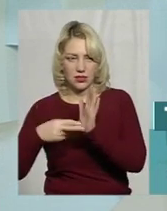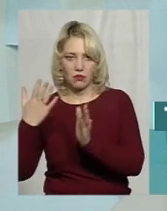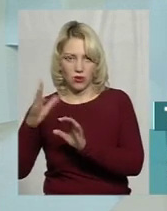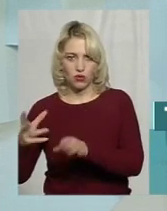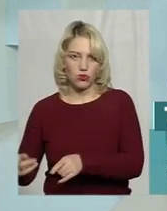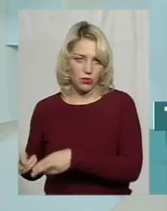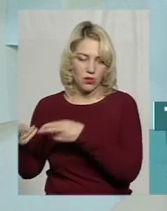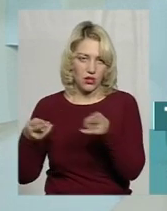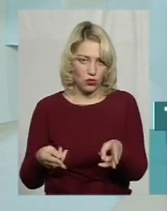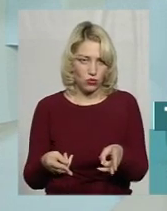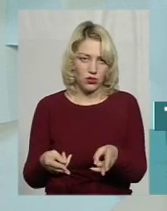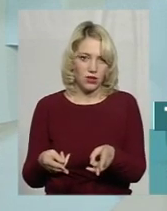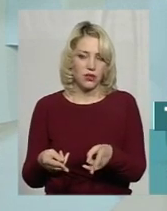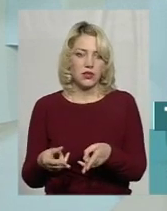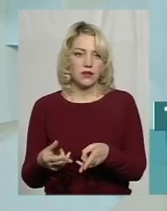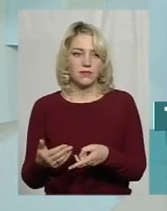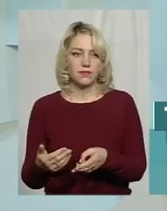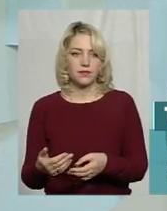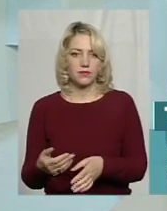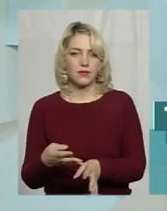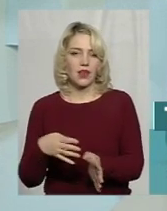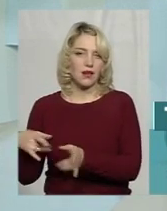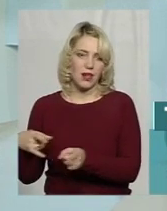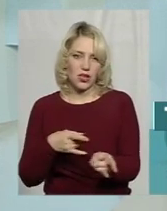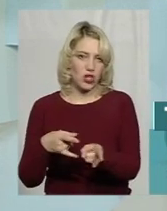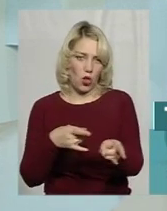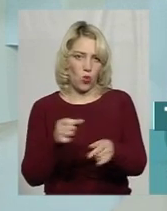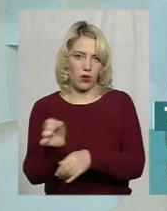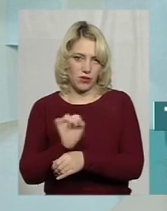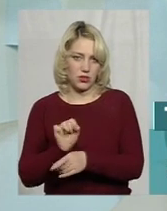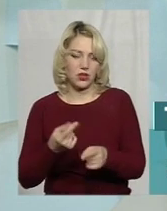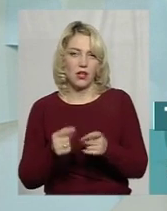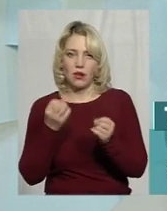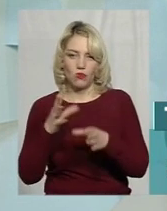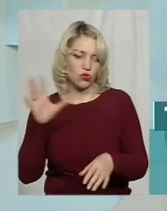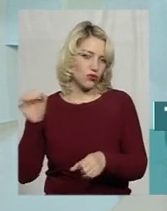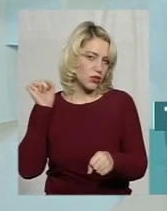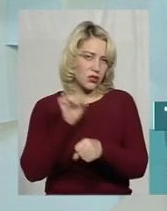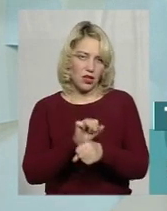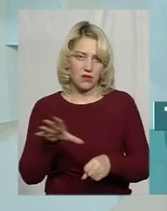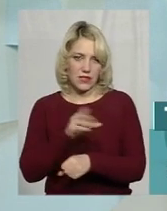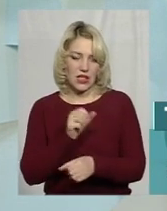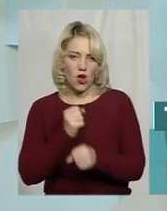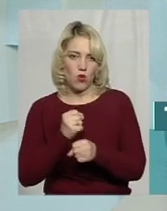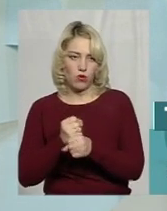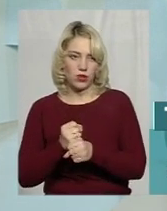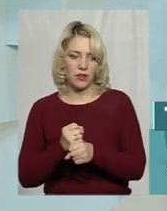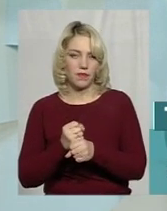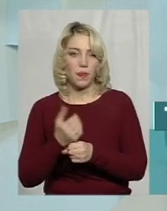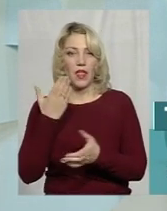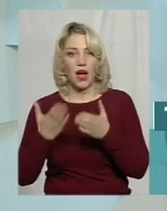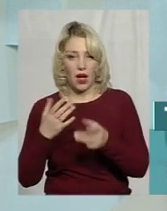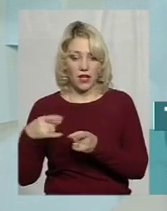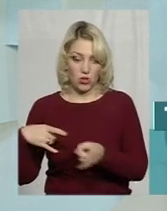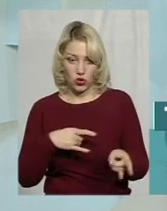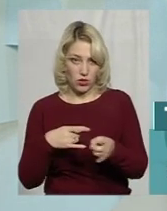прийдуть ешелон з цих машин, то просто стане все, робота все стане. А якщо це ешелон